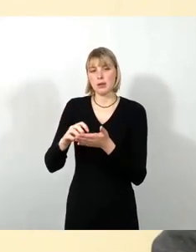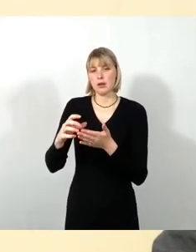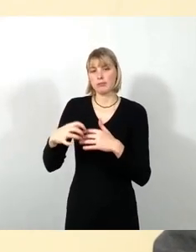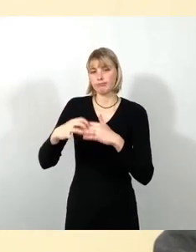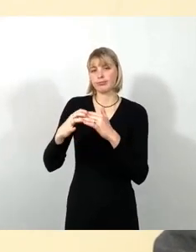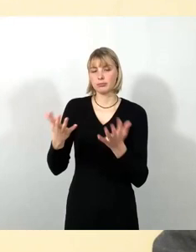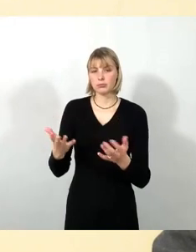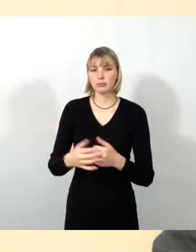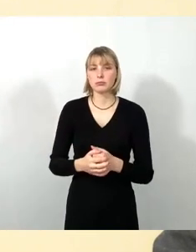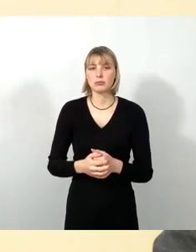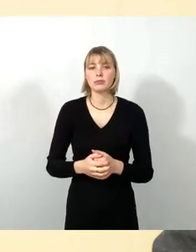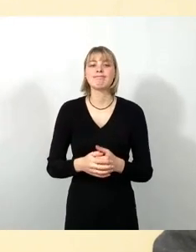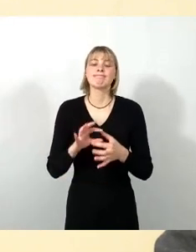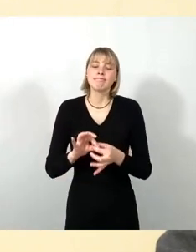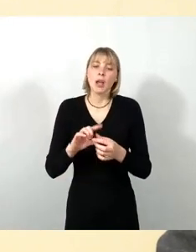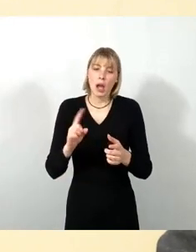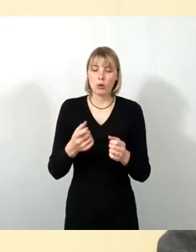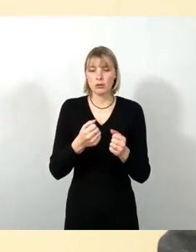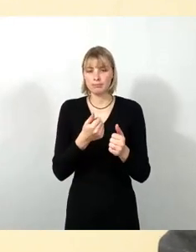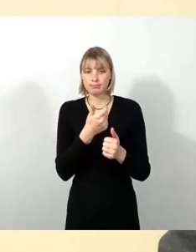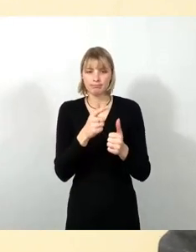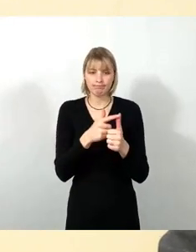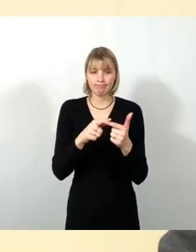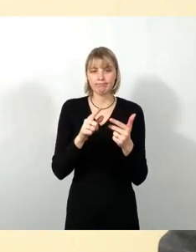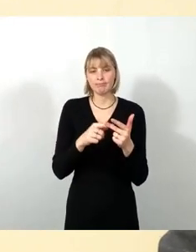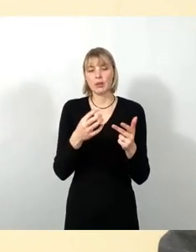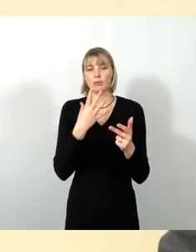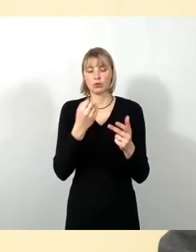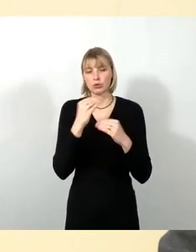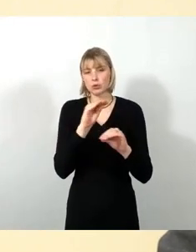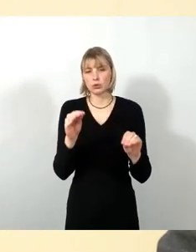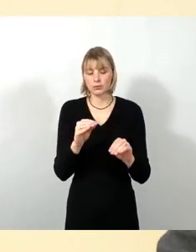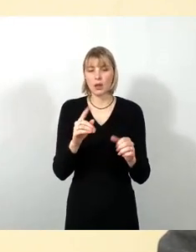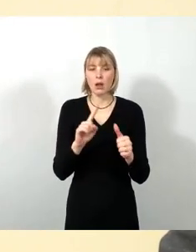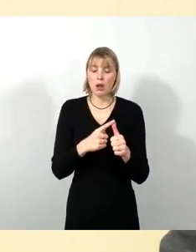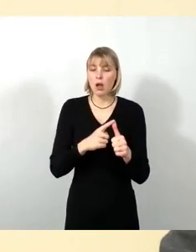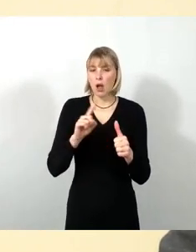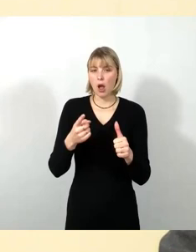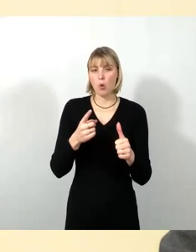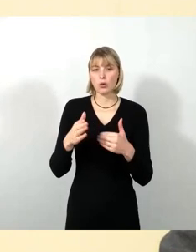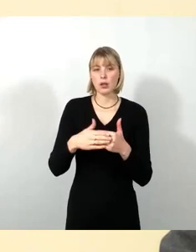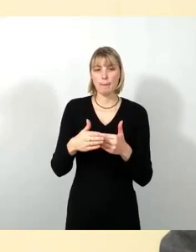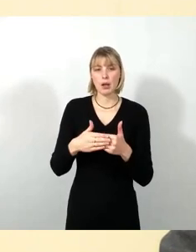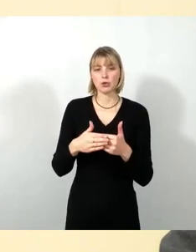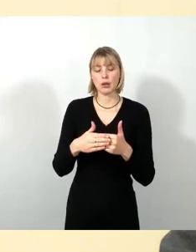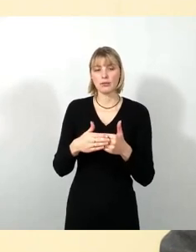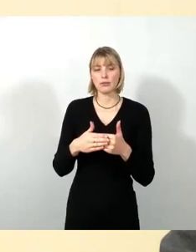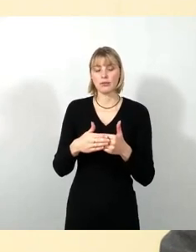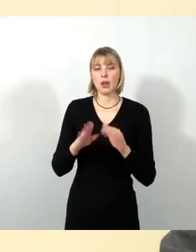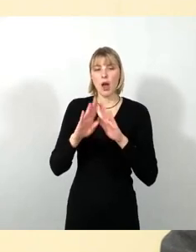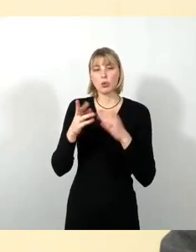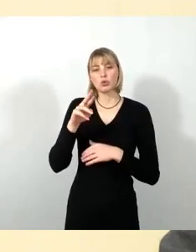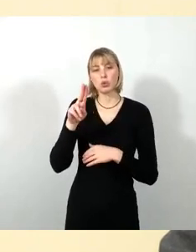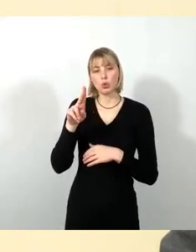kommen. Ich fange mal von hinten an. Wir haben das Theaterhaus Rudi dort mit aufgenommen, weil es schlicht in diesem ganzen Gebiet Pieschen